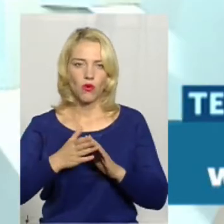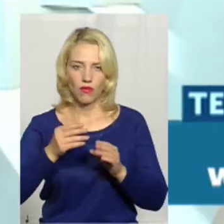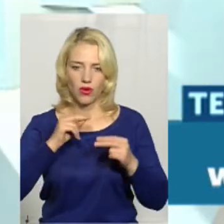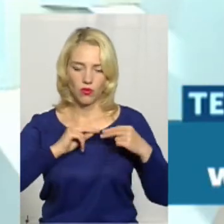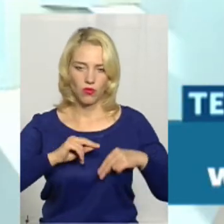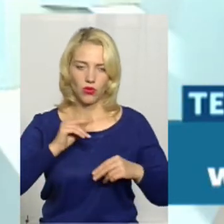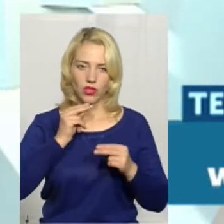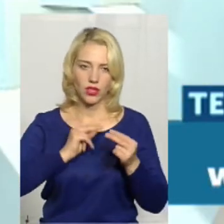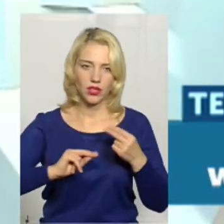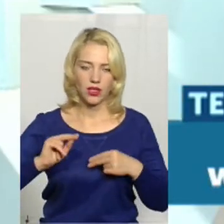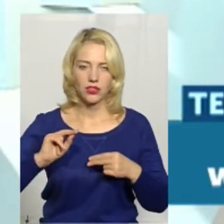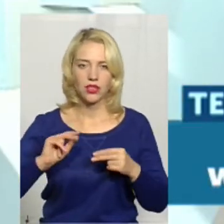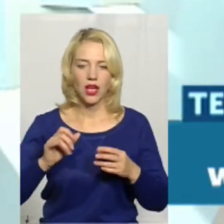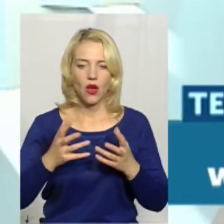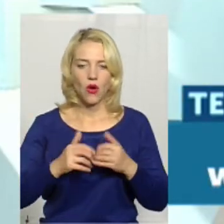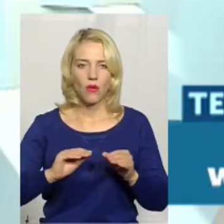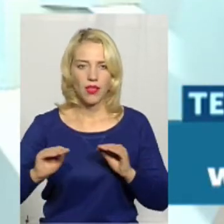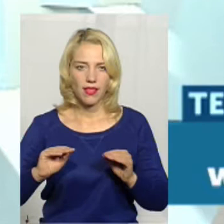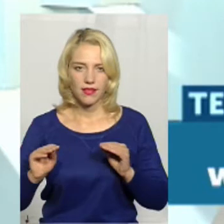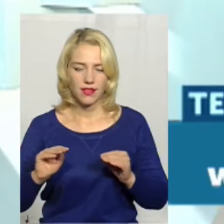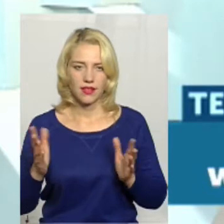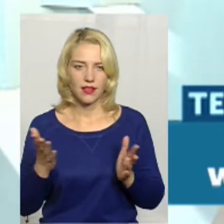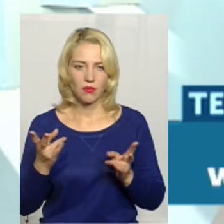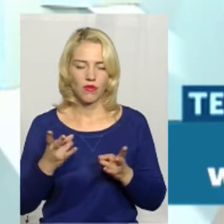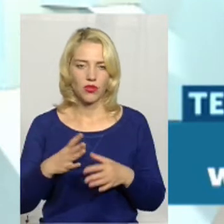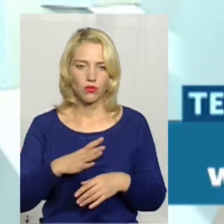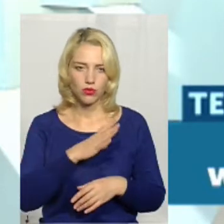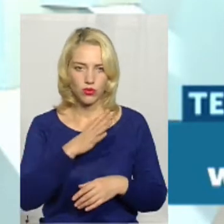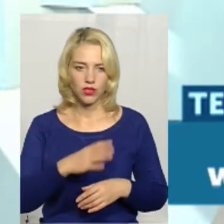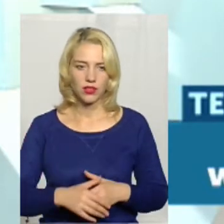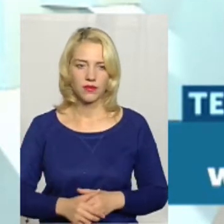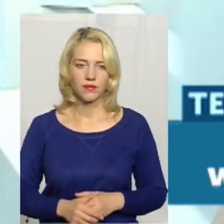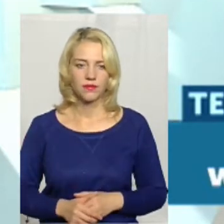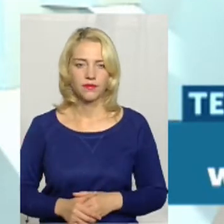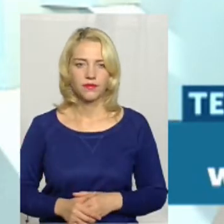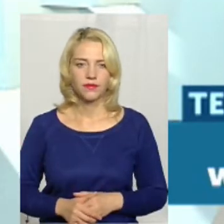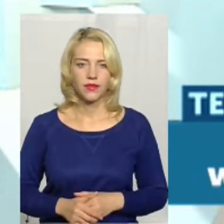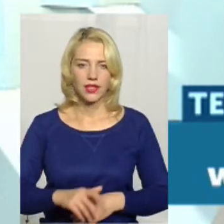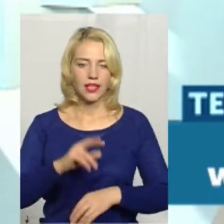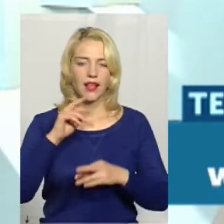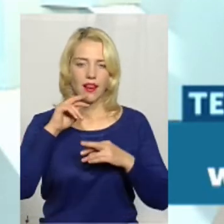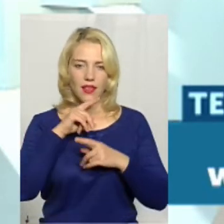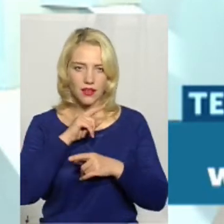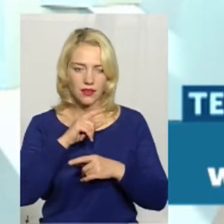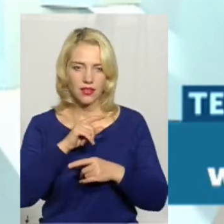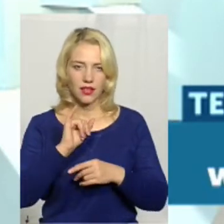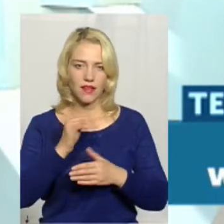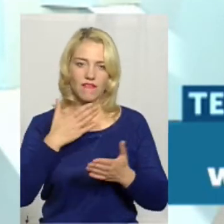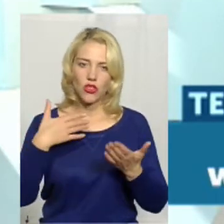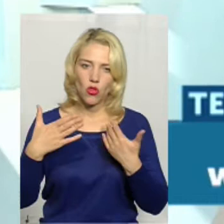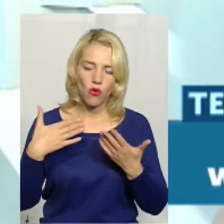бути. Умови праці – це і обладнання, яке повинно бути, і ліки, і